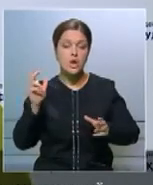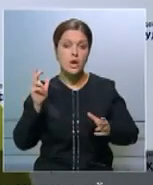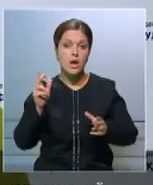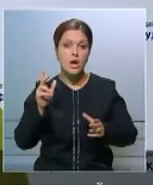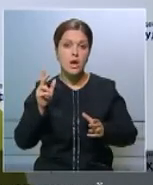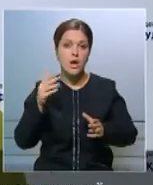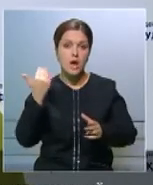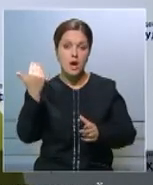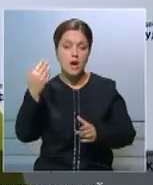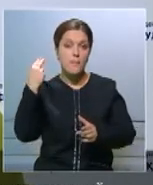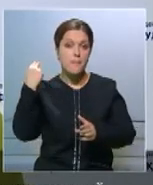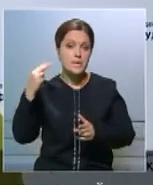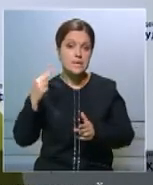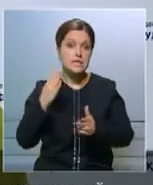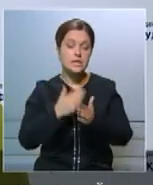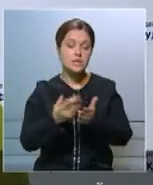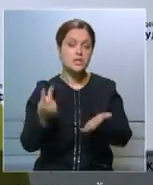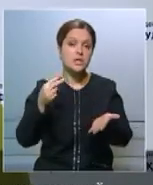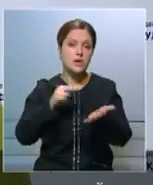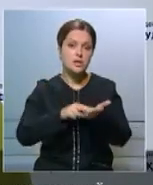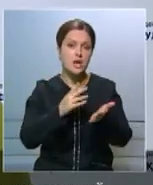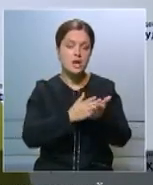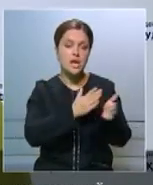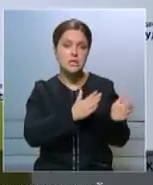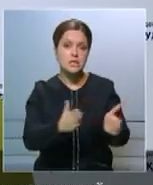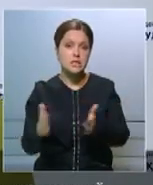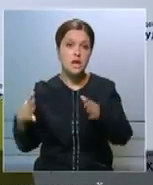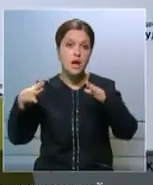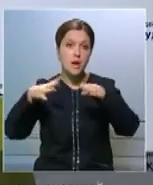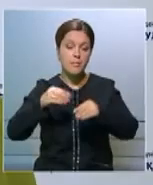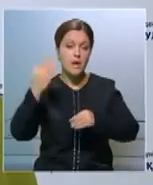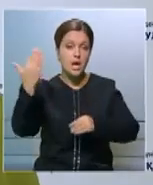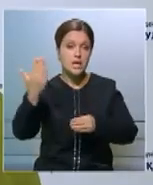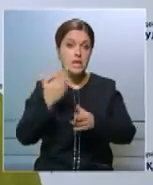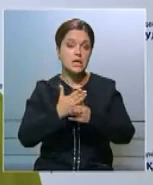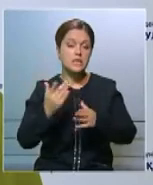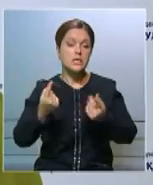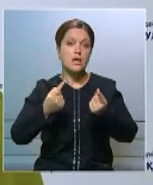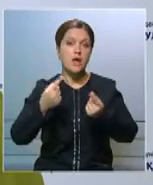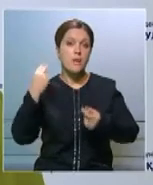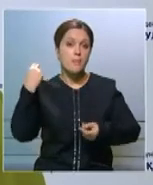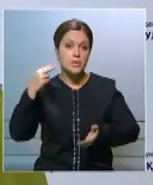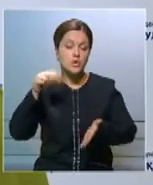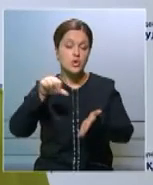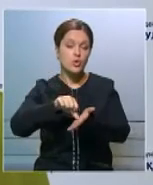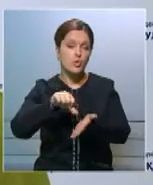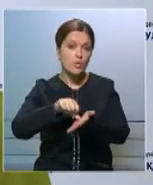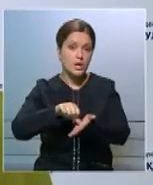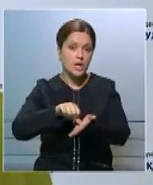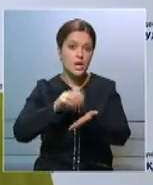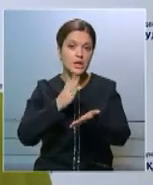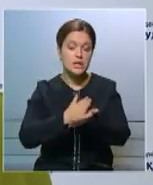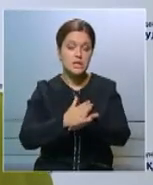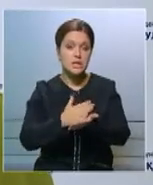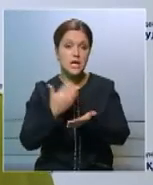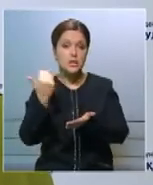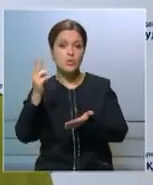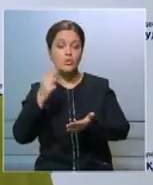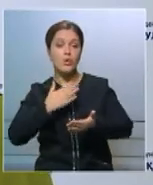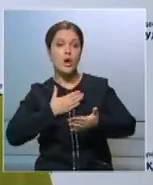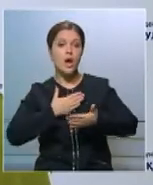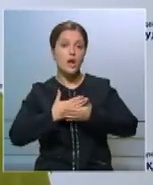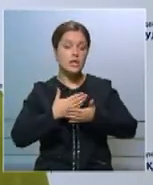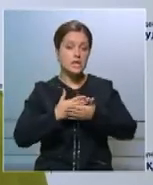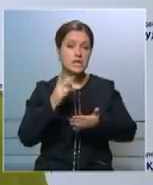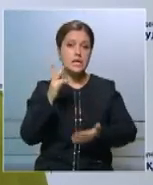системообразующим. Именно благодаря институту президентства и роли главы государства, те активные, может